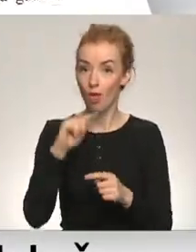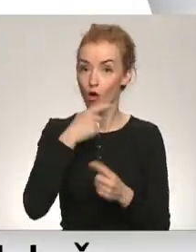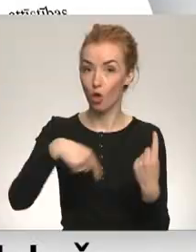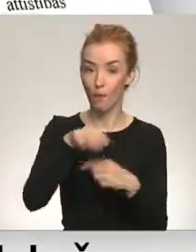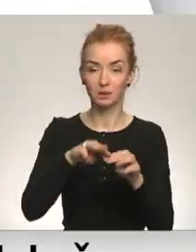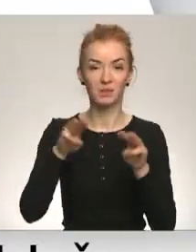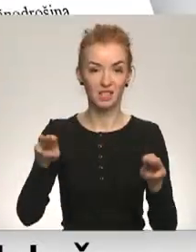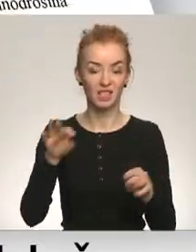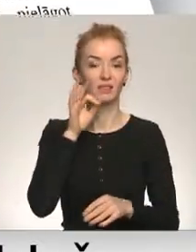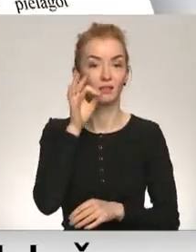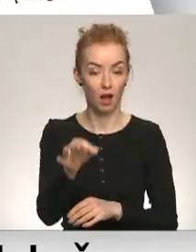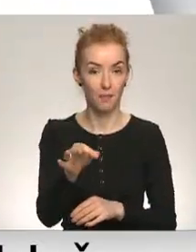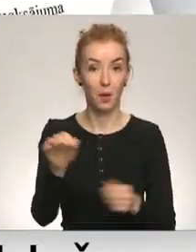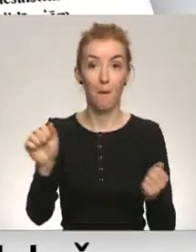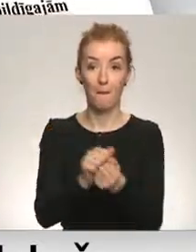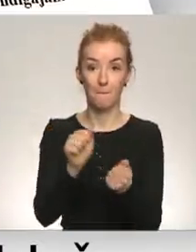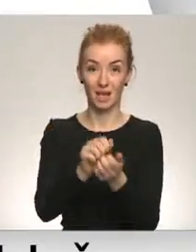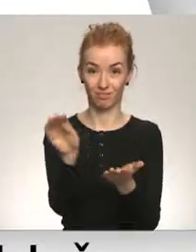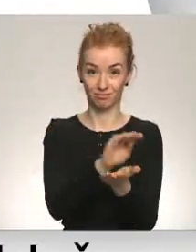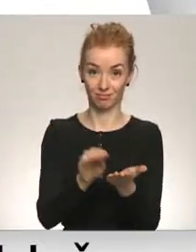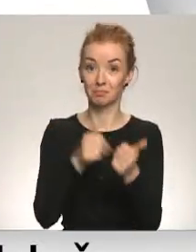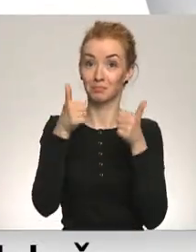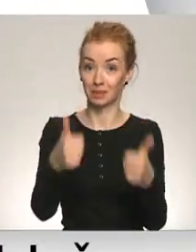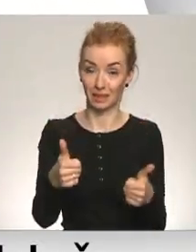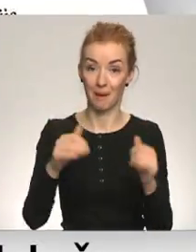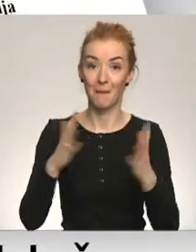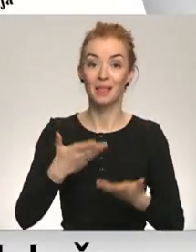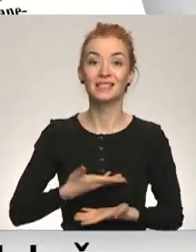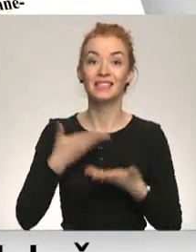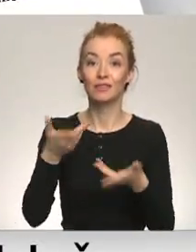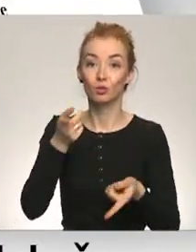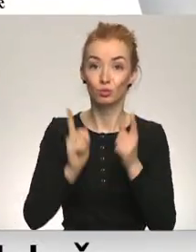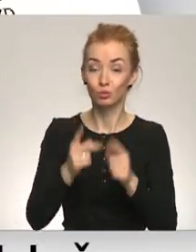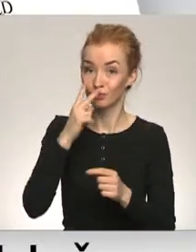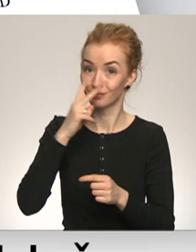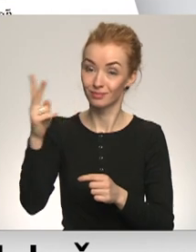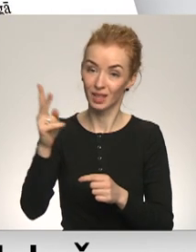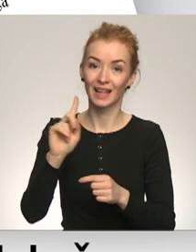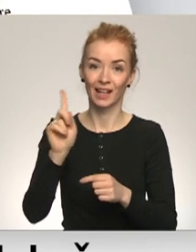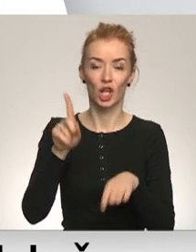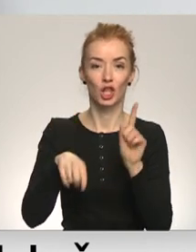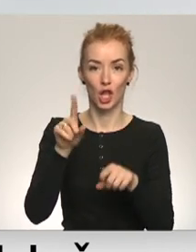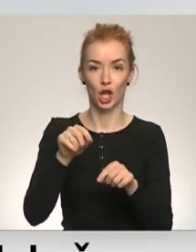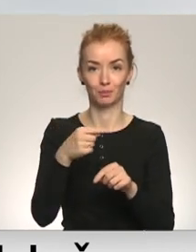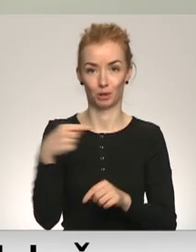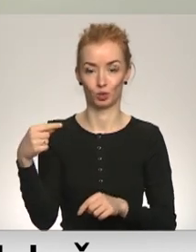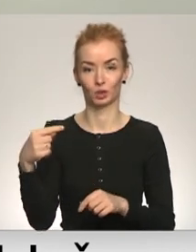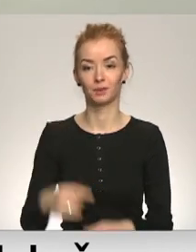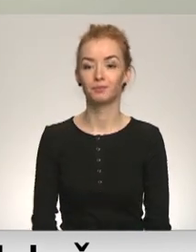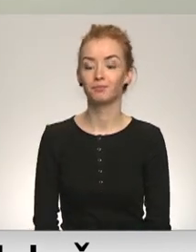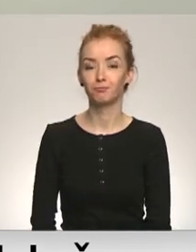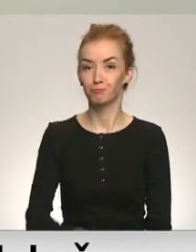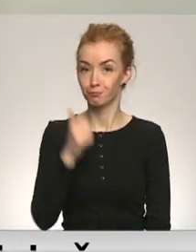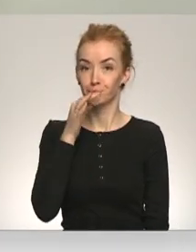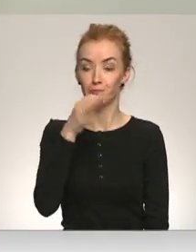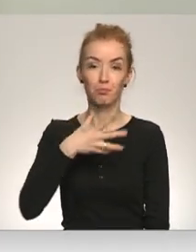atzīst, lai gan uz papīra būvniecībā viss ir kārtībā, dzīvē tomēr novērotas atkāpes un nepilnības. Tas, ko